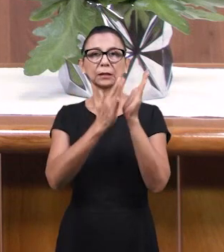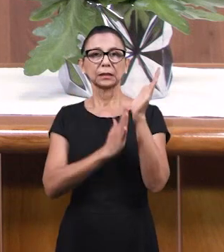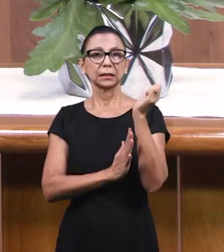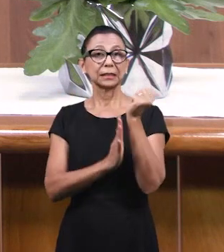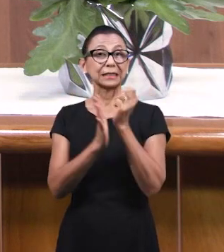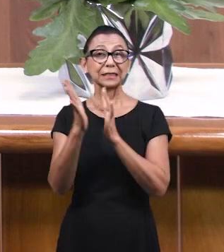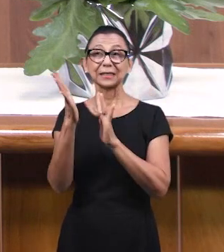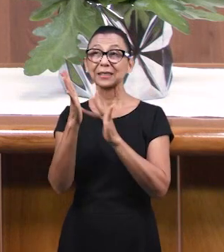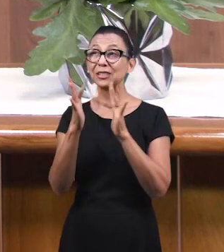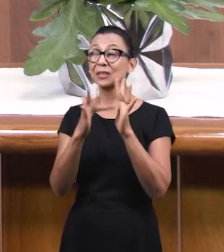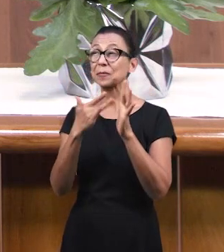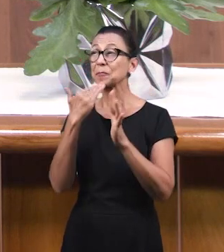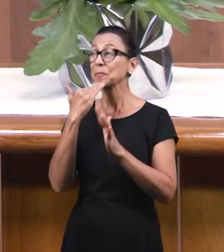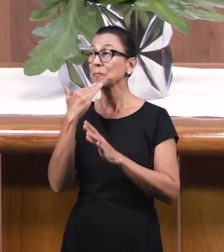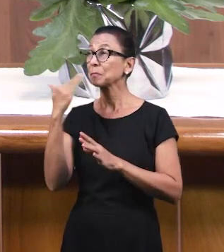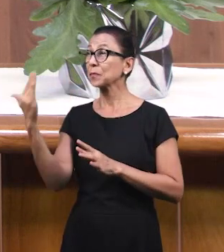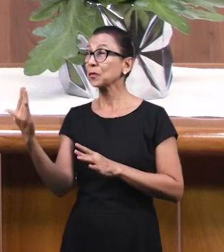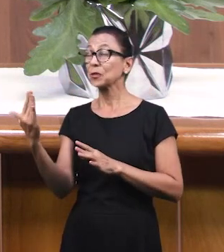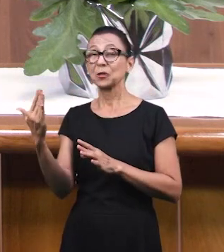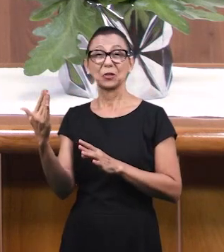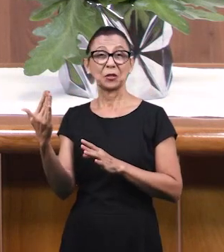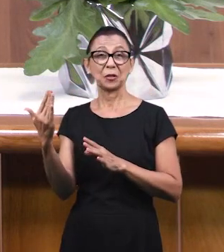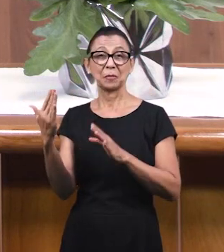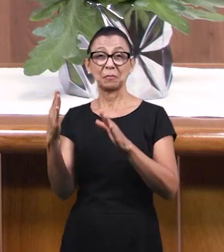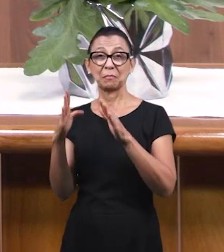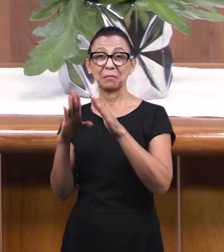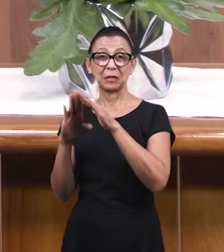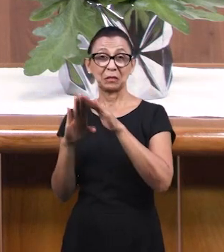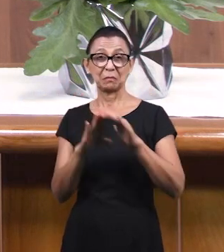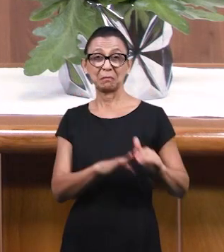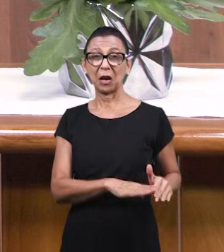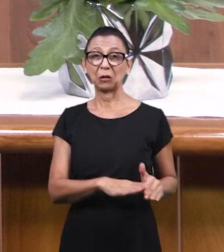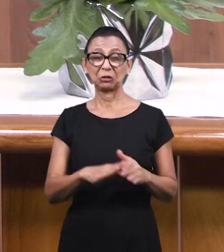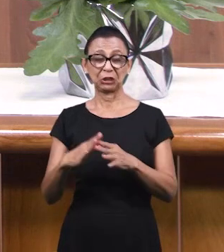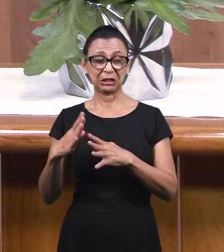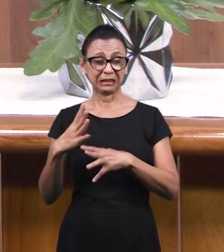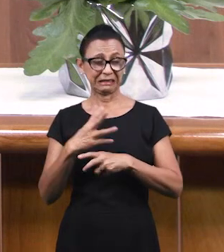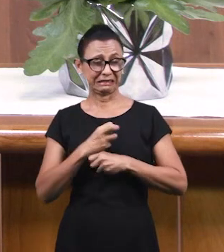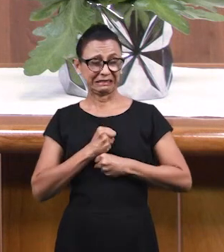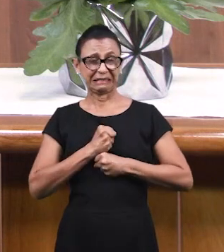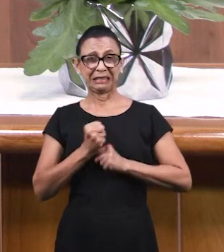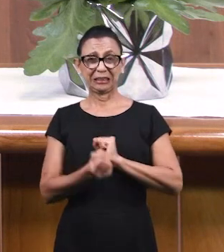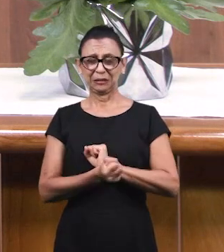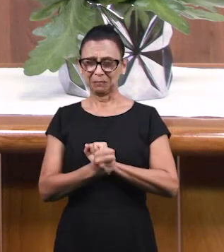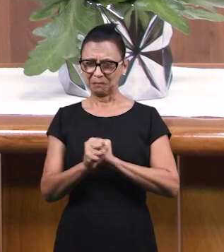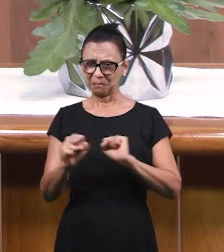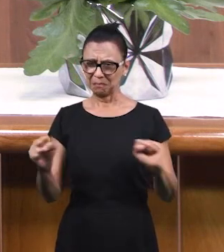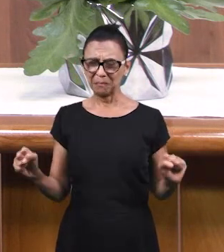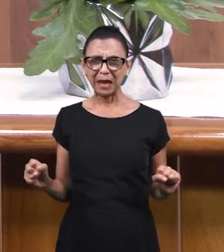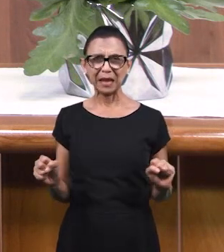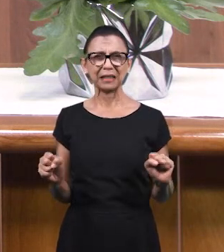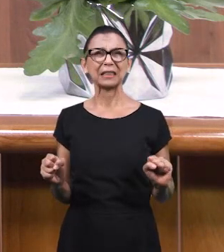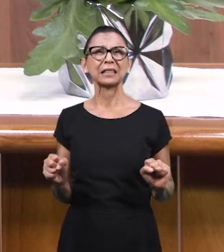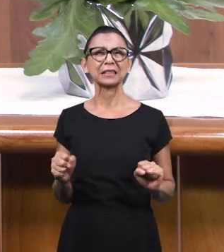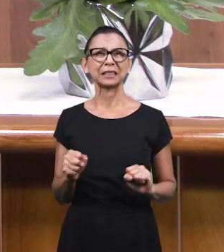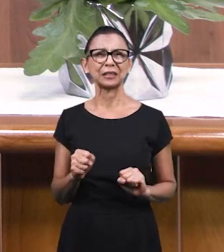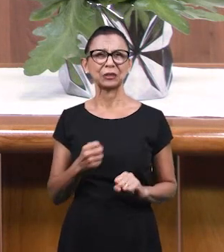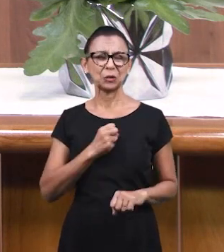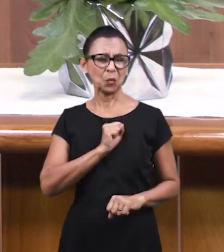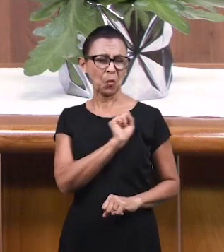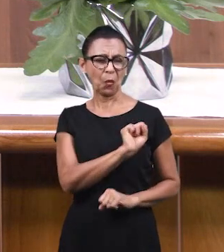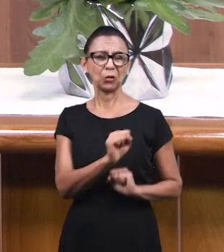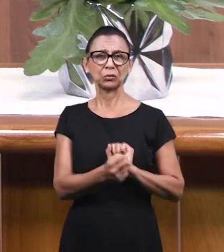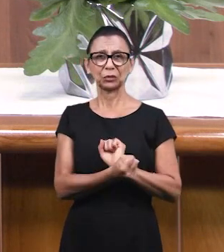силе крови Иисуса, мы просим об исцелении от этого зла, от этой боли, от этой горечи, чтобы